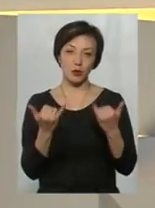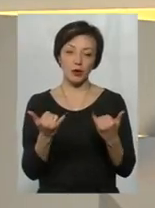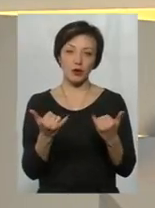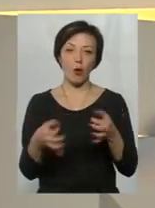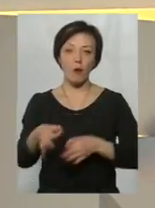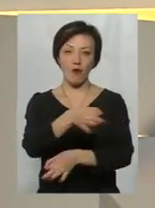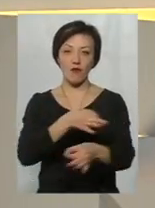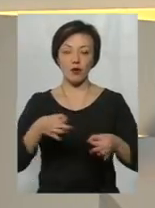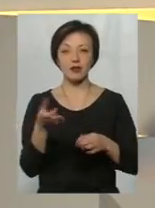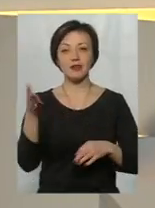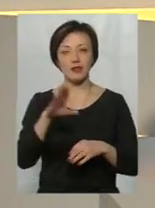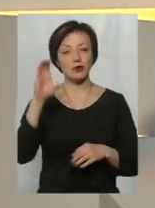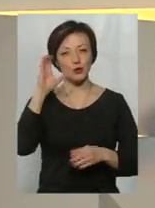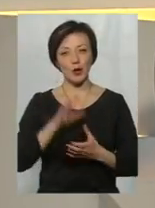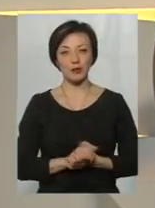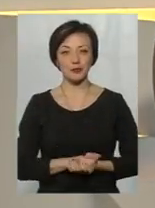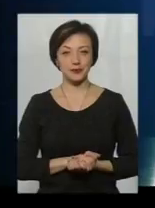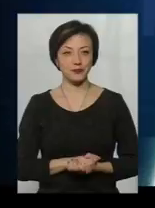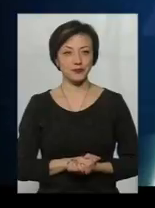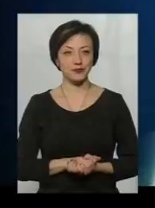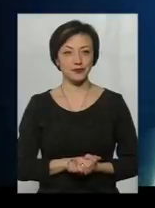обговорюємо з вами. Давайте подивимося.